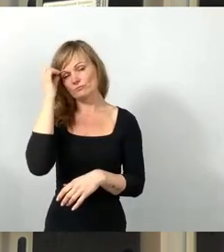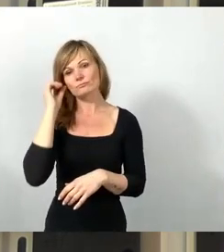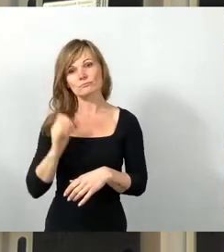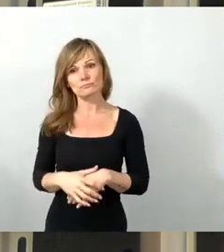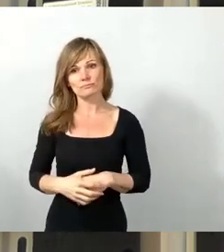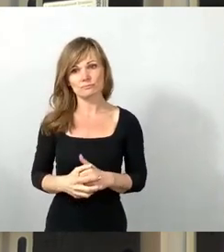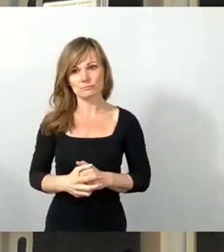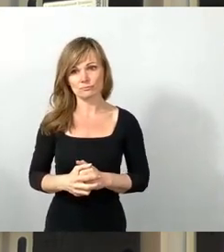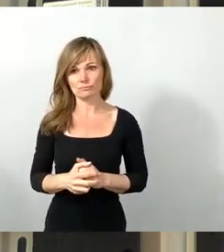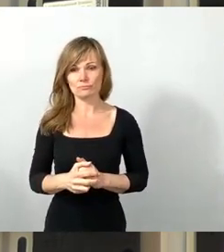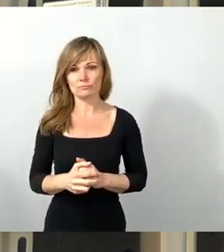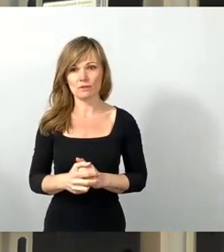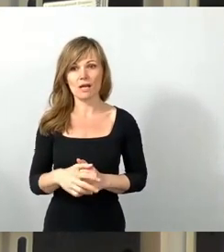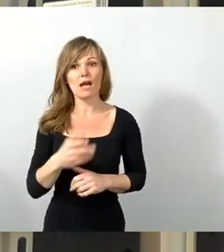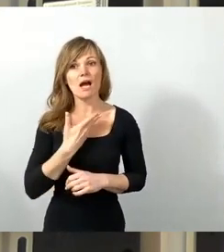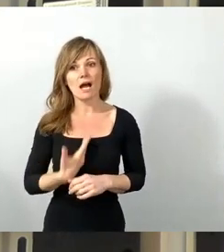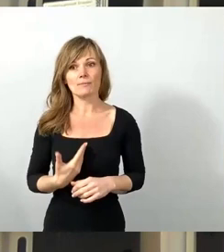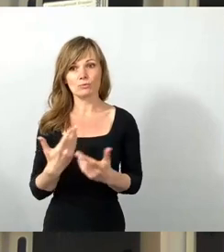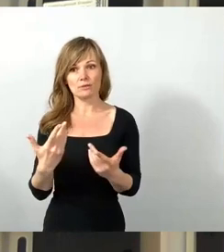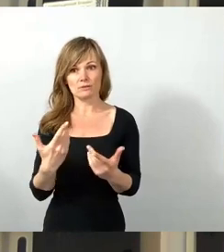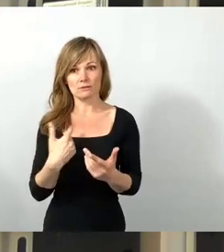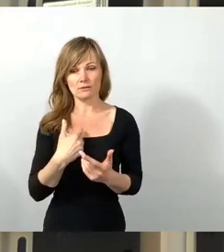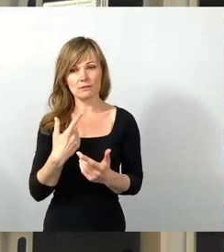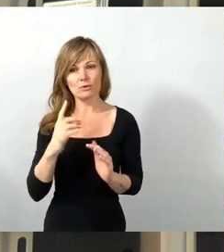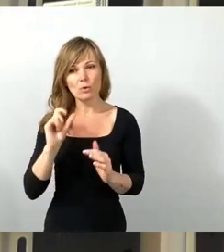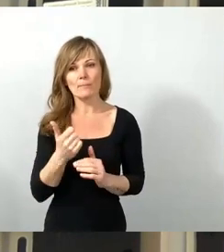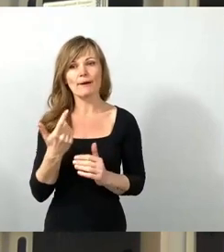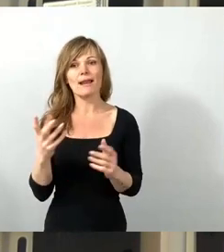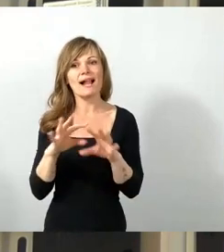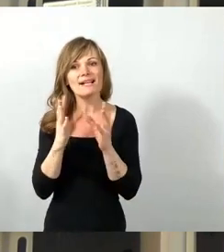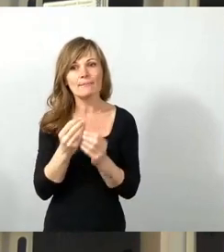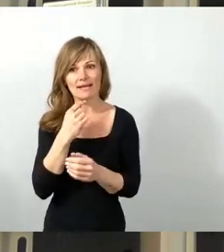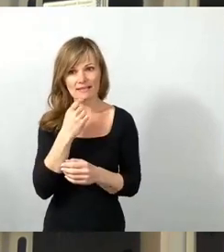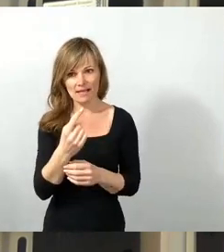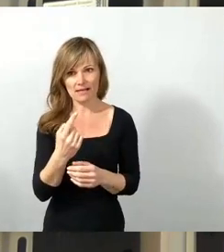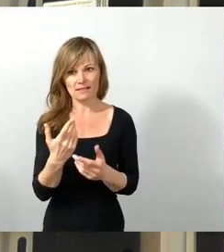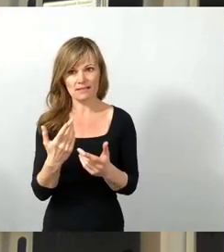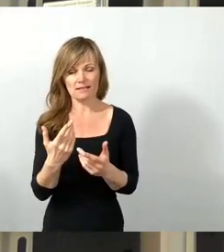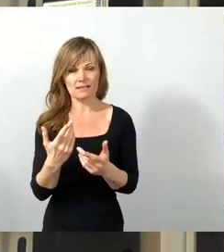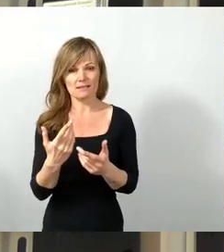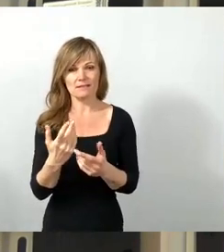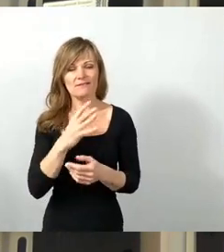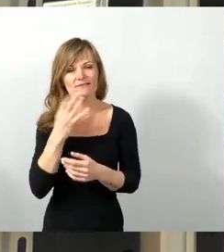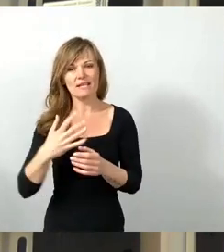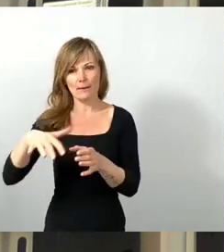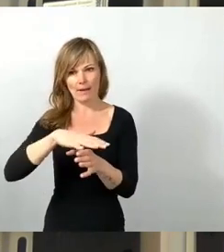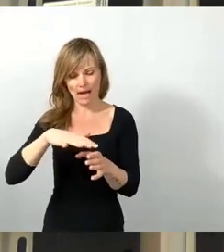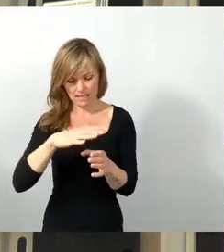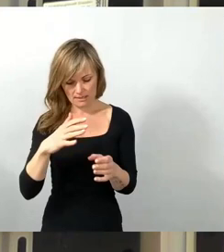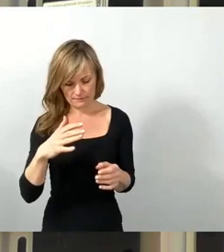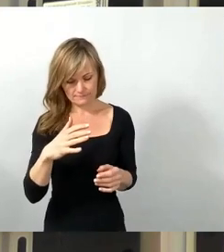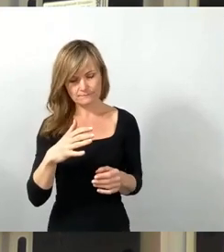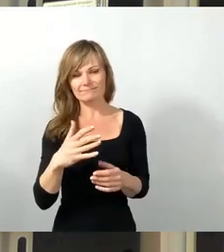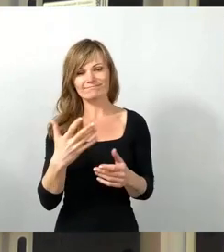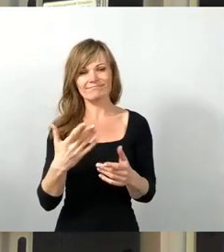Und Armut, das möchte ich auch noch einmal so grundlegend sagen, grenzt in vielen Bereichen aus. Es ist alles